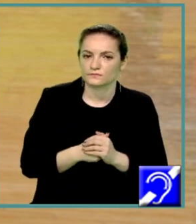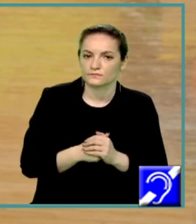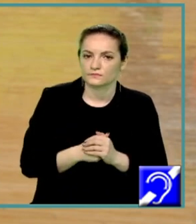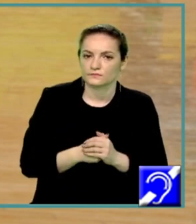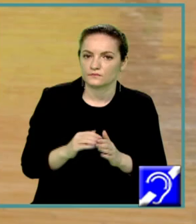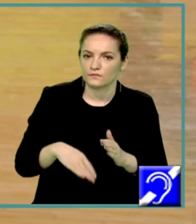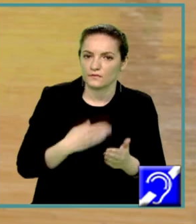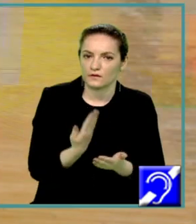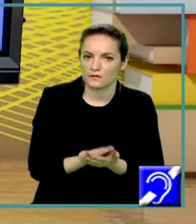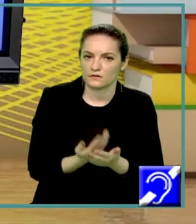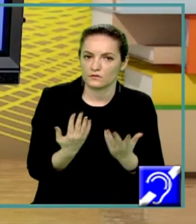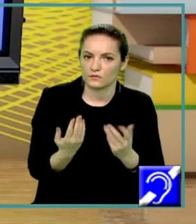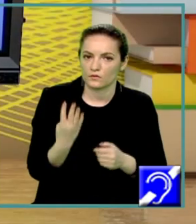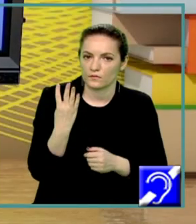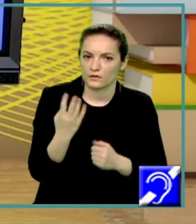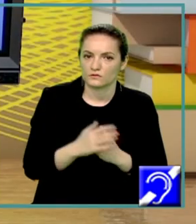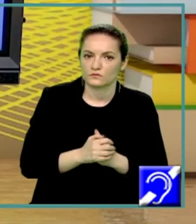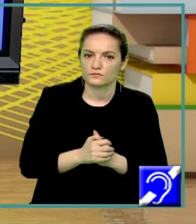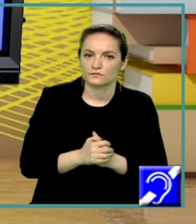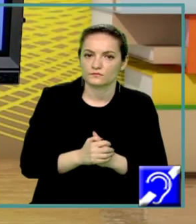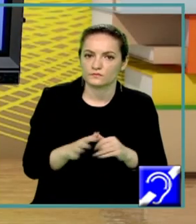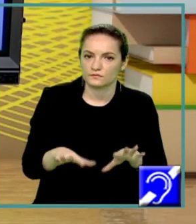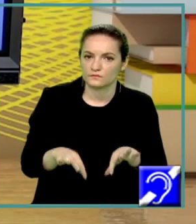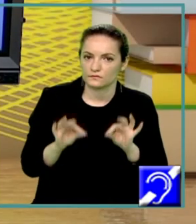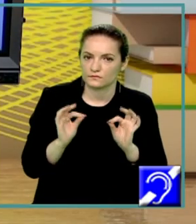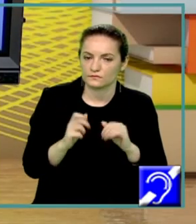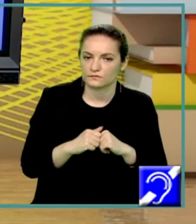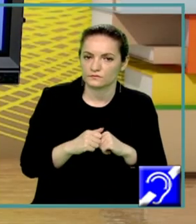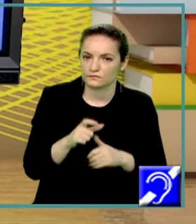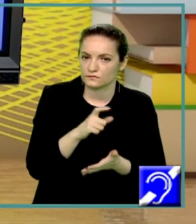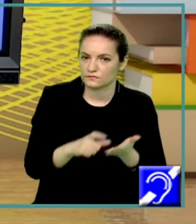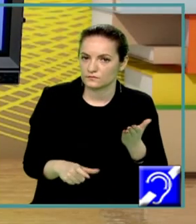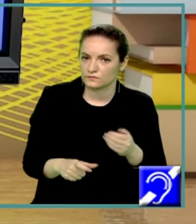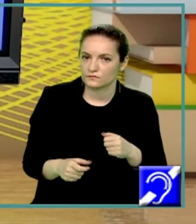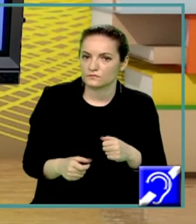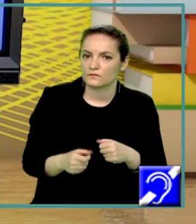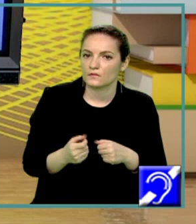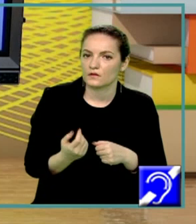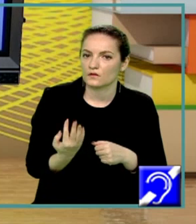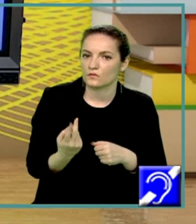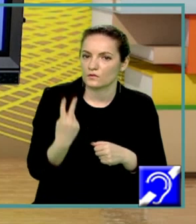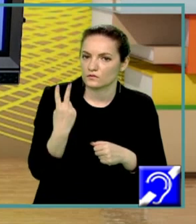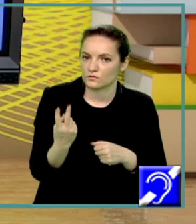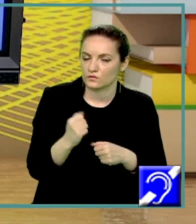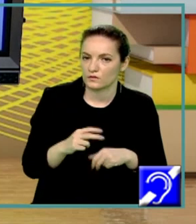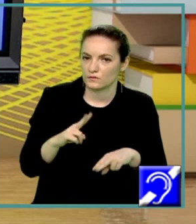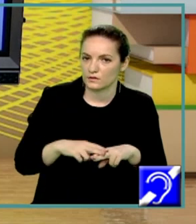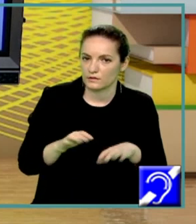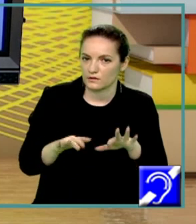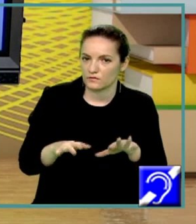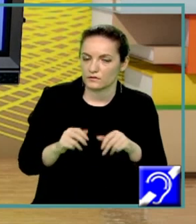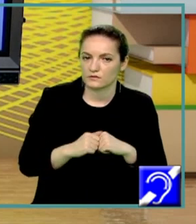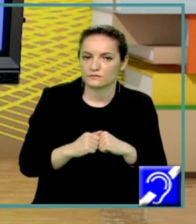Aplicația numărul 4. Aplicația a fost selectată din testul de antrenament numărul 2, specializarea matematică